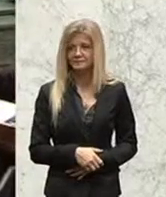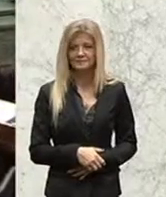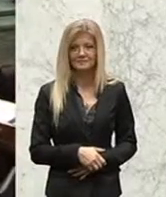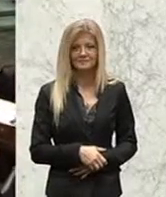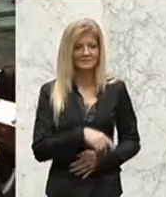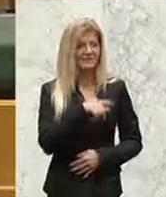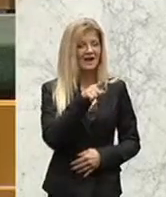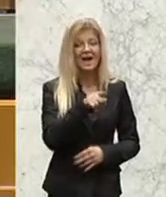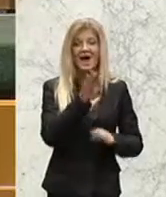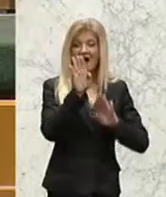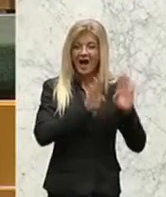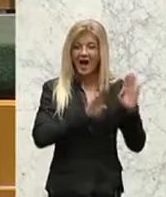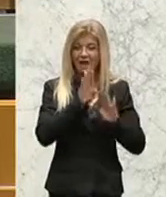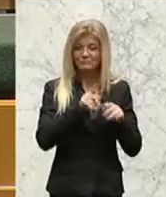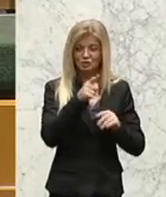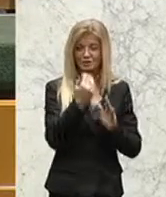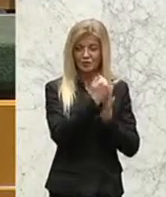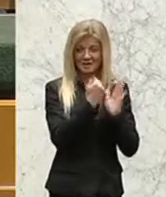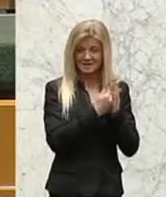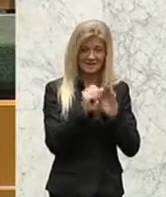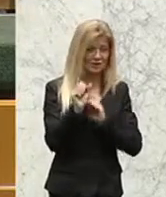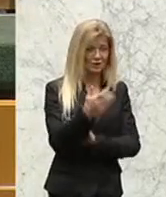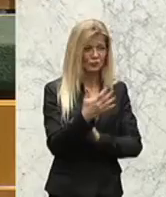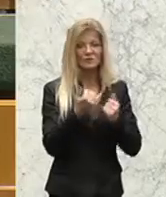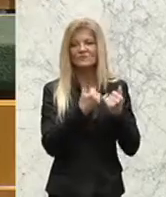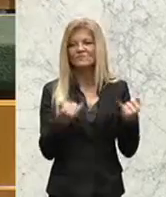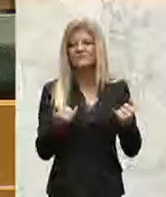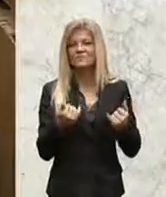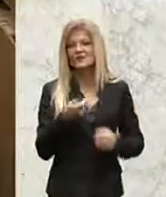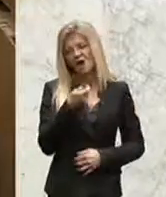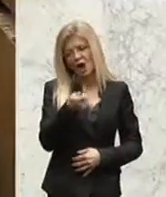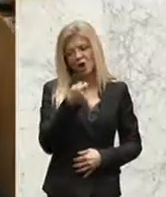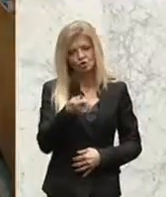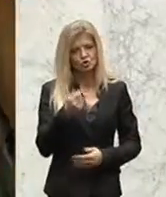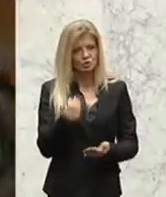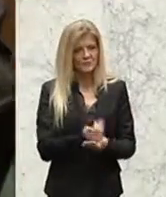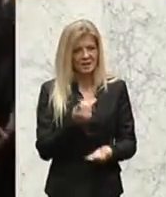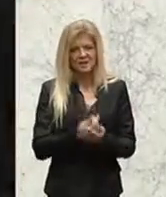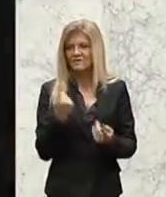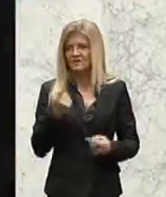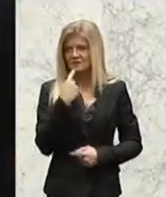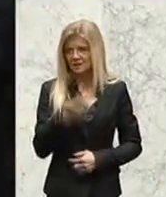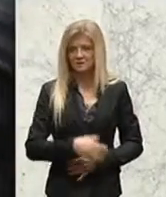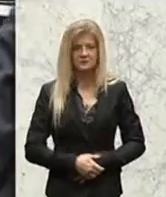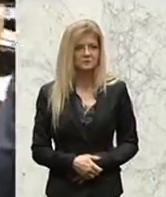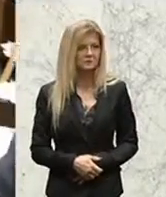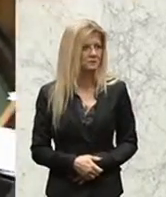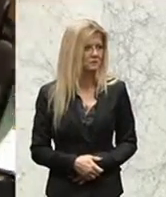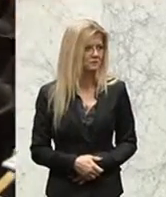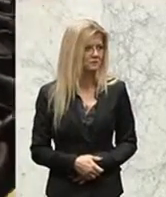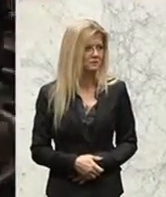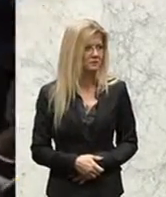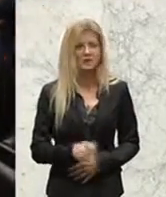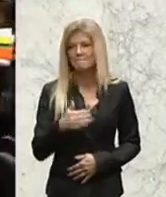diesen Teil des Gesetzesentwurfs in der Fassung des Ausschussberichtes. Wer spricht sich dafür aus? Das